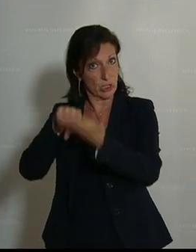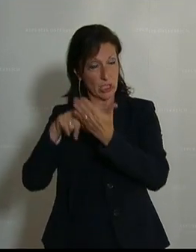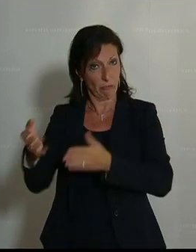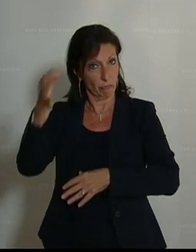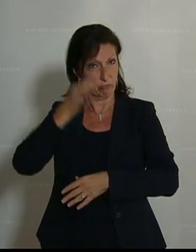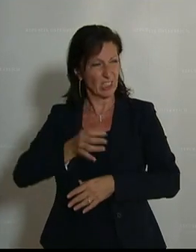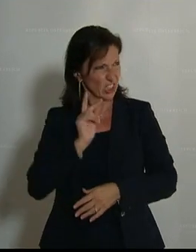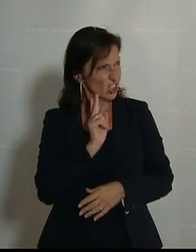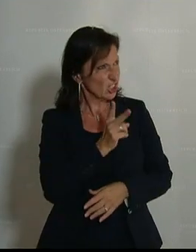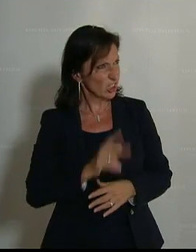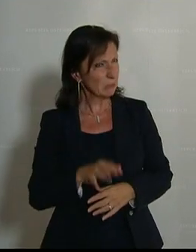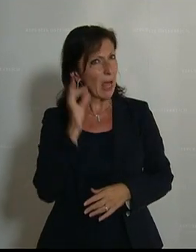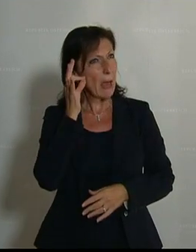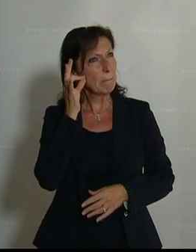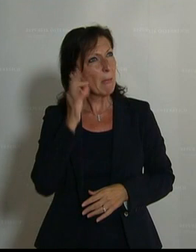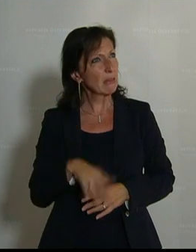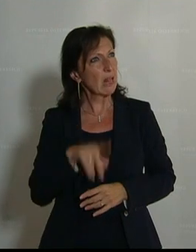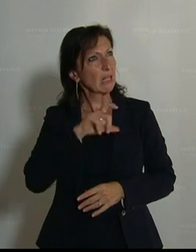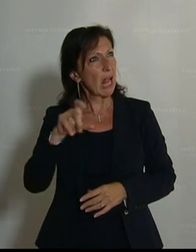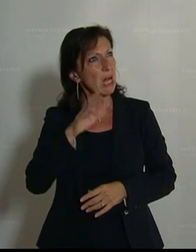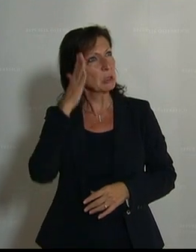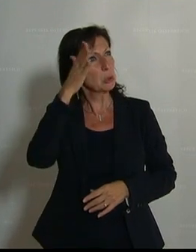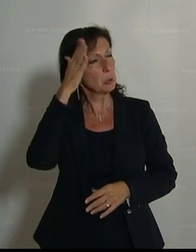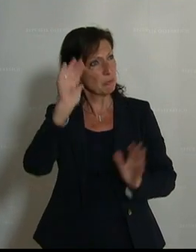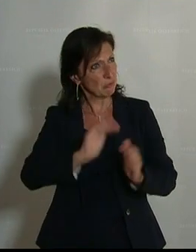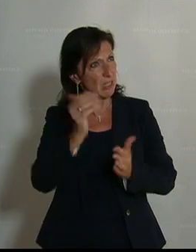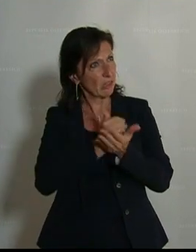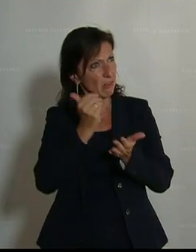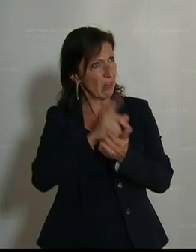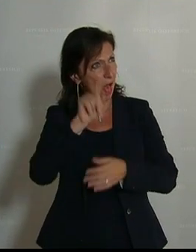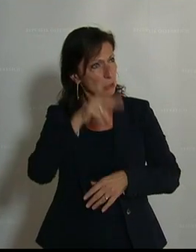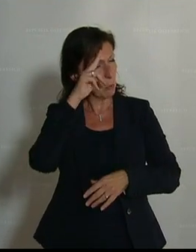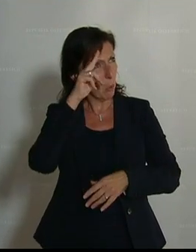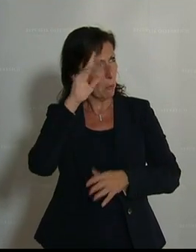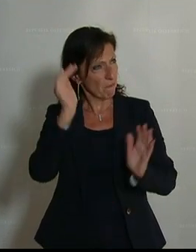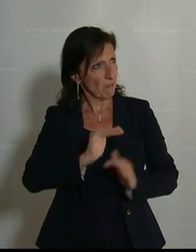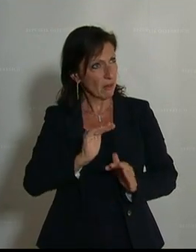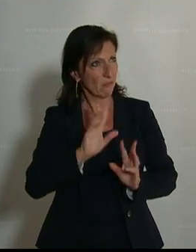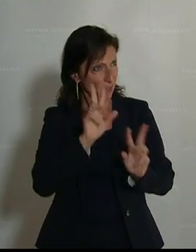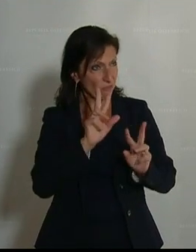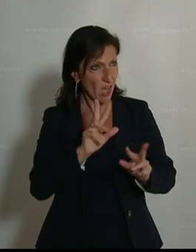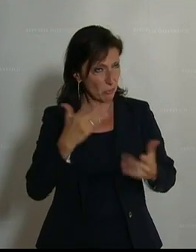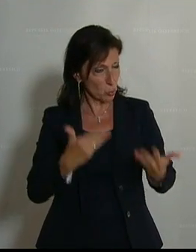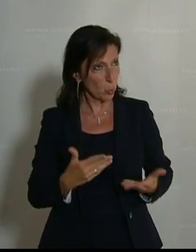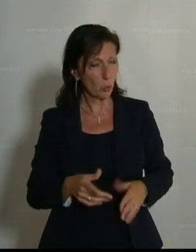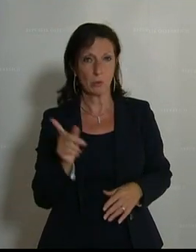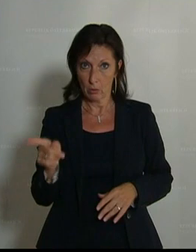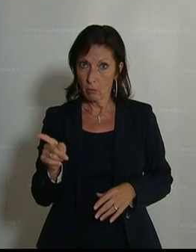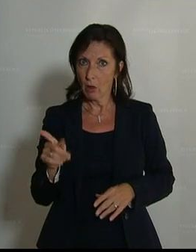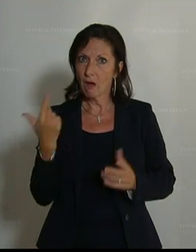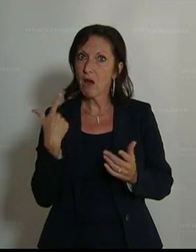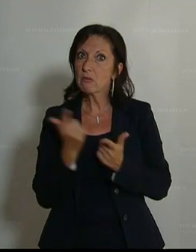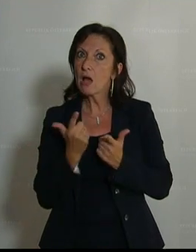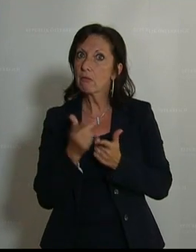gefragt, ob das stimmt, dass Mädchen in dieser Klasse später mal weniger verdienen werden als die Buben. Wenn das nämlich tatsächlich so sei, und das hat er in einer